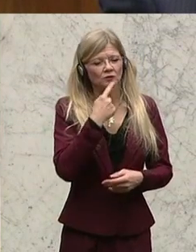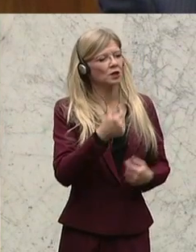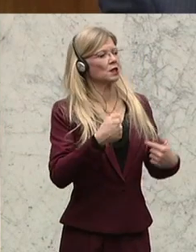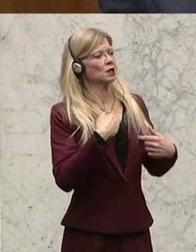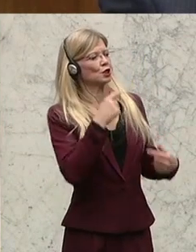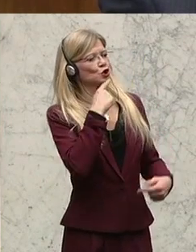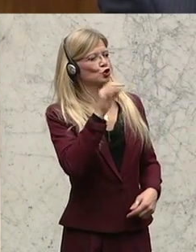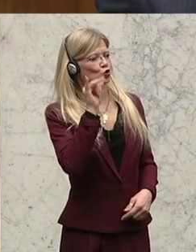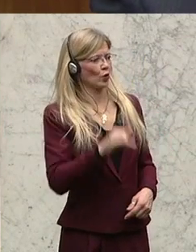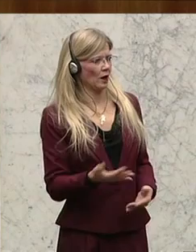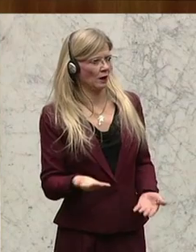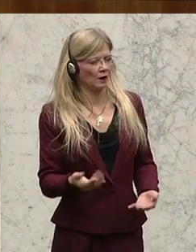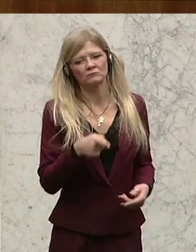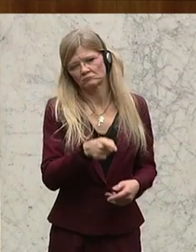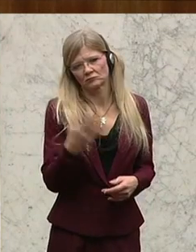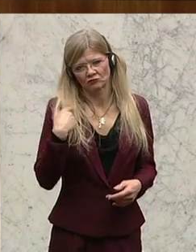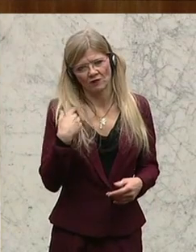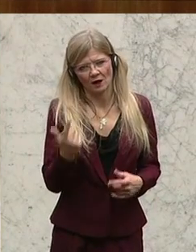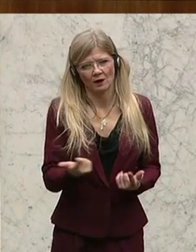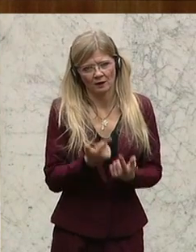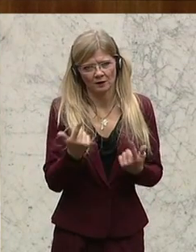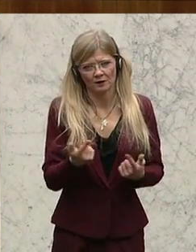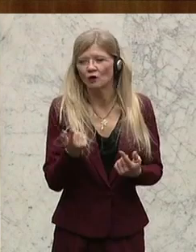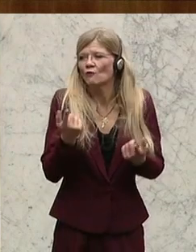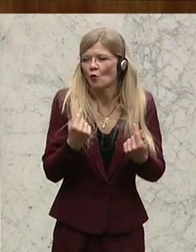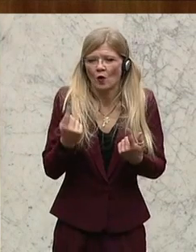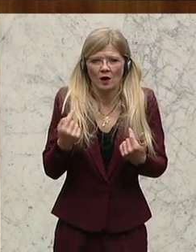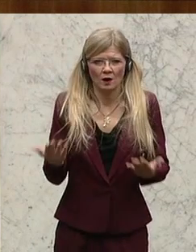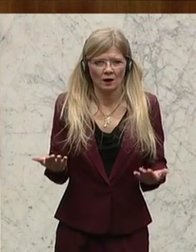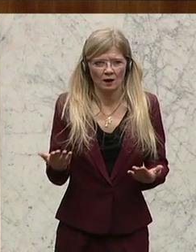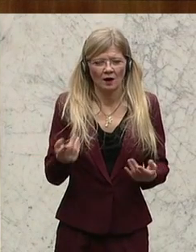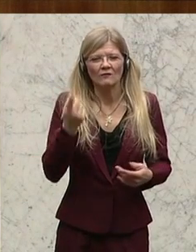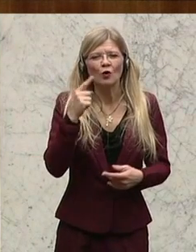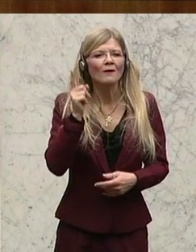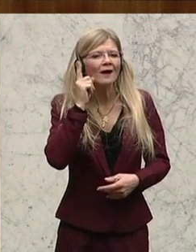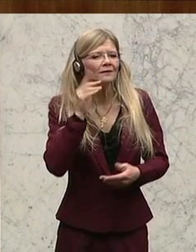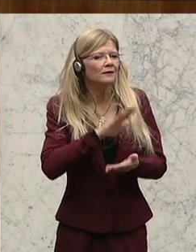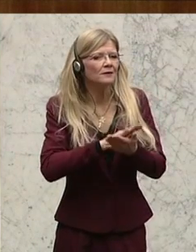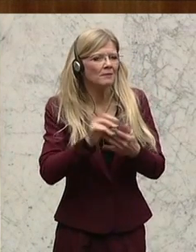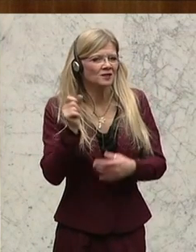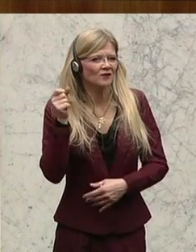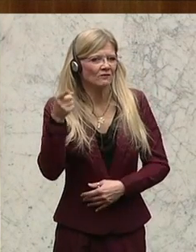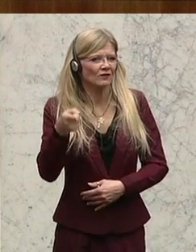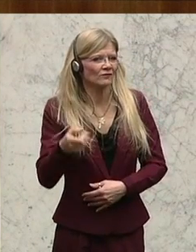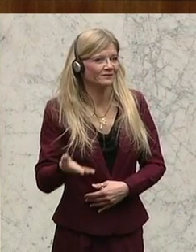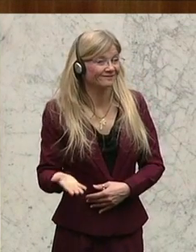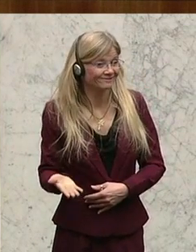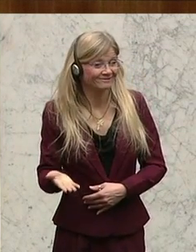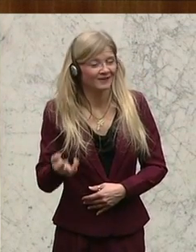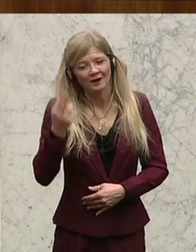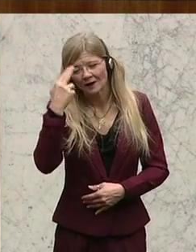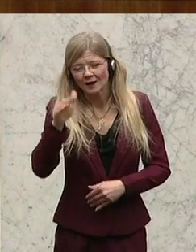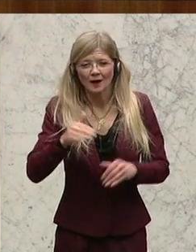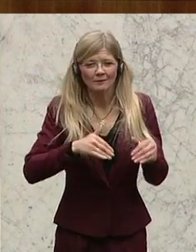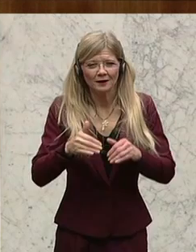einfach zum Nachvollziehen, wo die herkommen. Nämlich das Handy schmeißen Sie nie weg. Also, Herr Minister, gehen Sie einfach